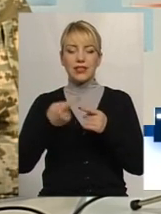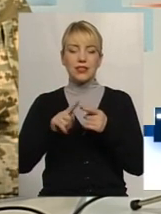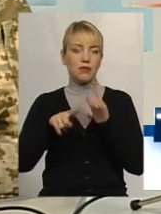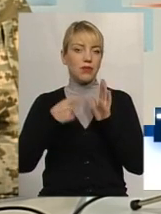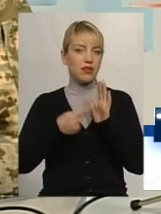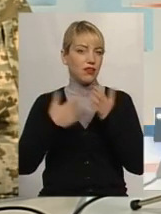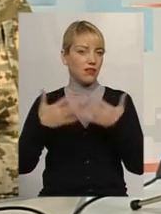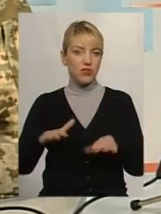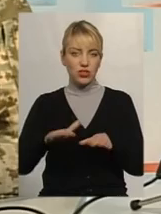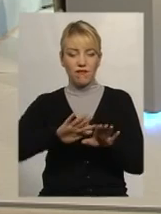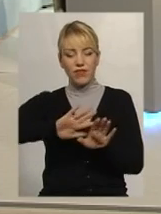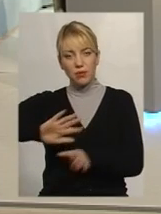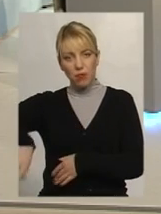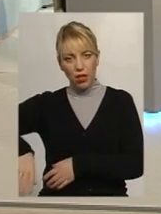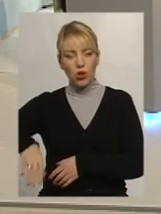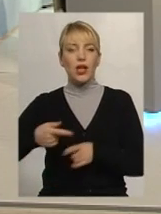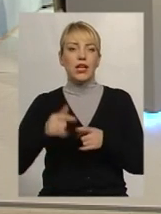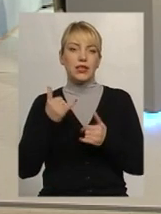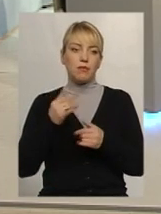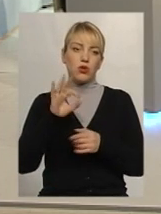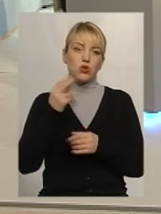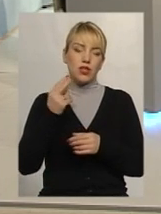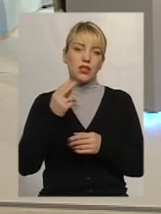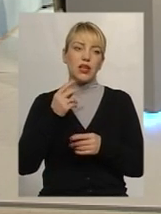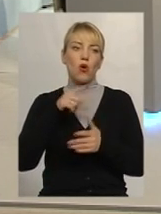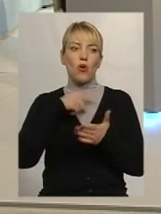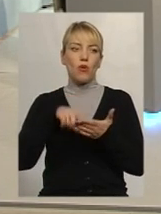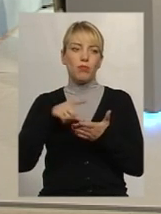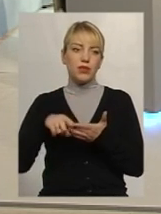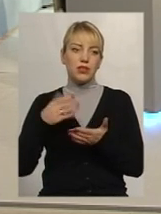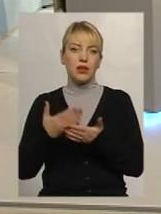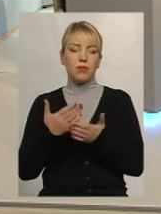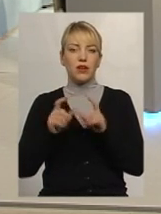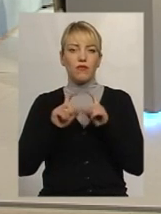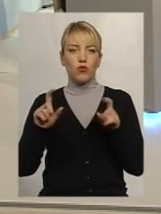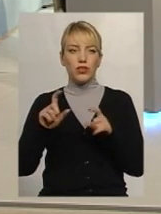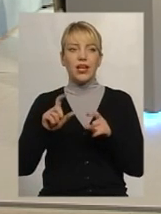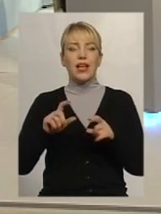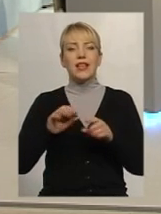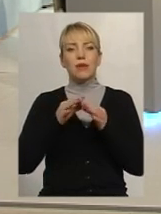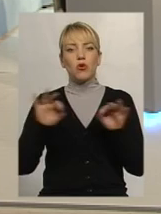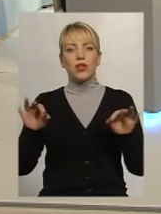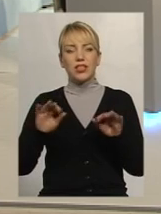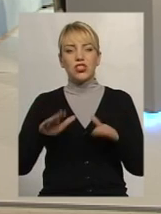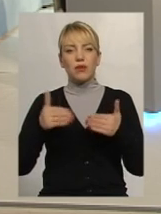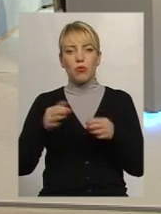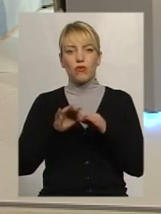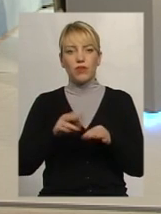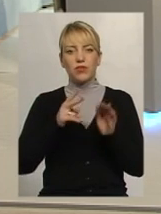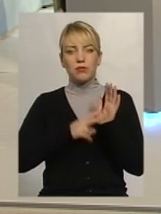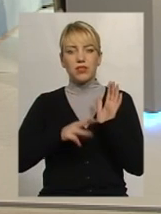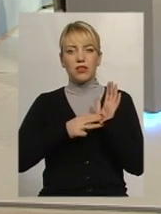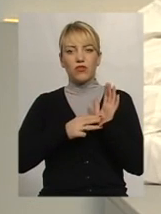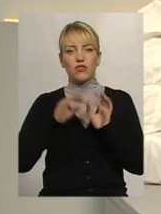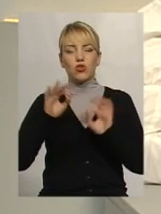тому що ми знаємо, по даним соціологічного опитування, наприклад, фонд демократичні ініціативи провів 78%